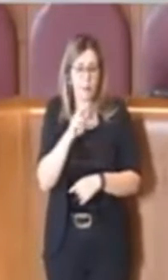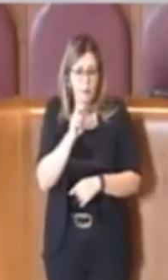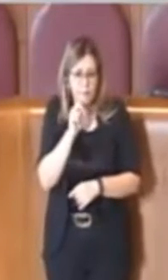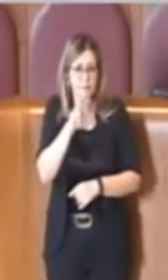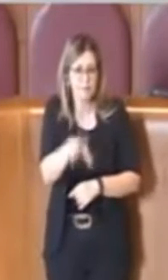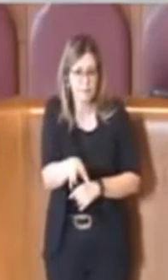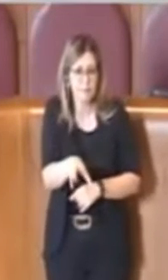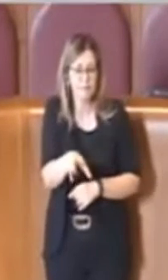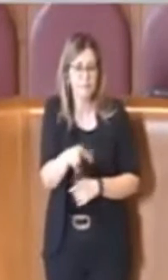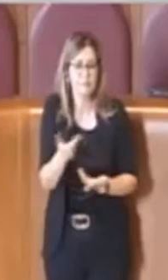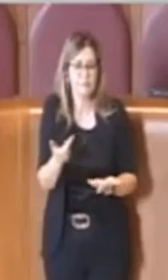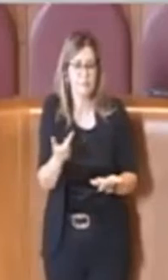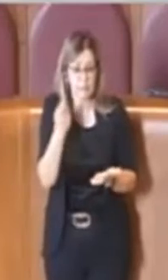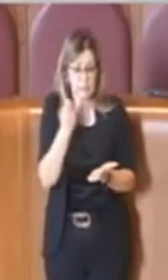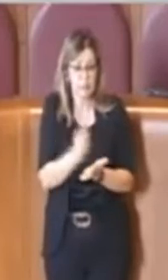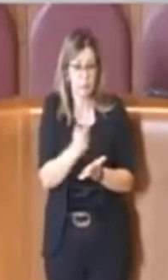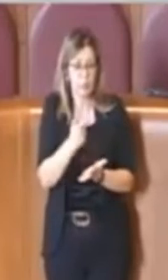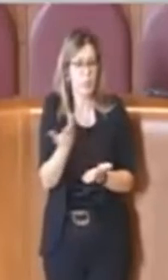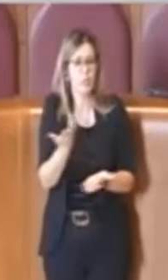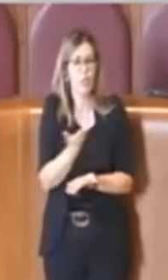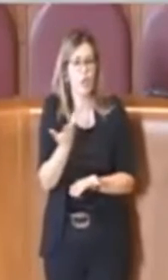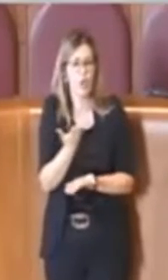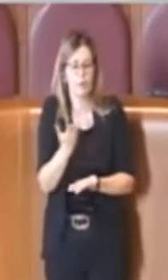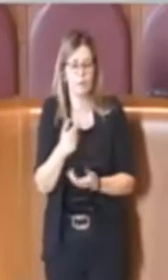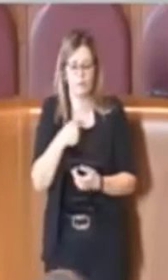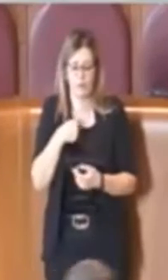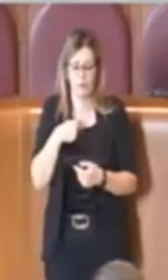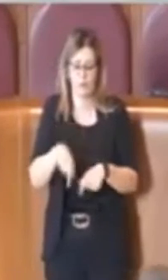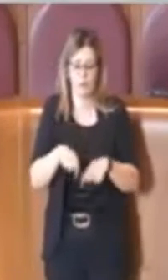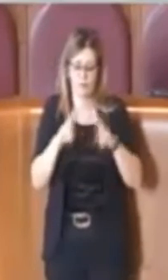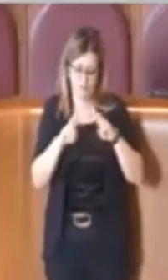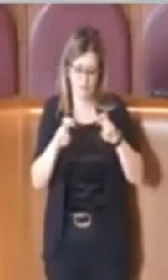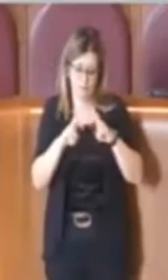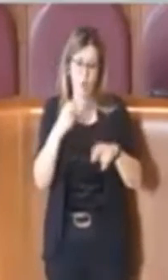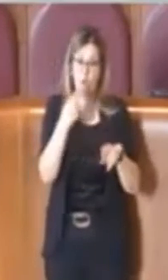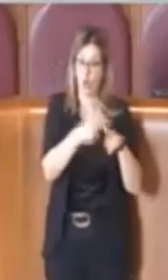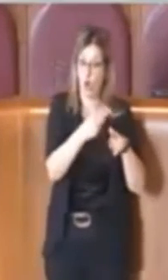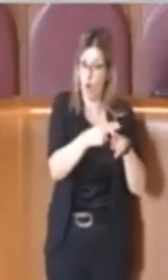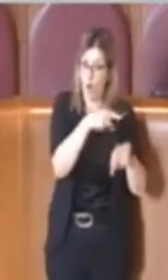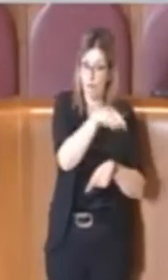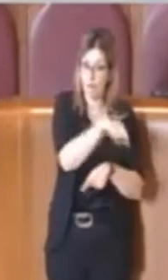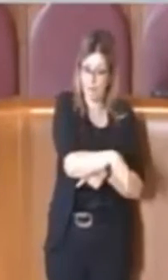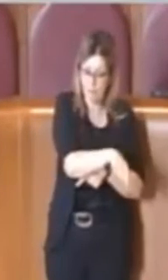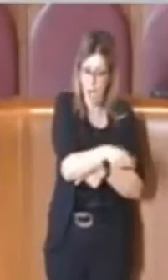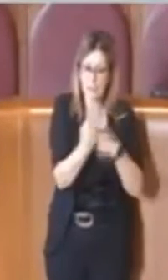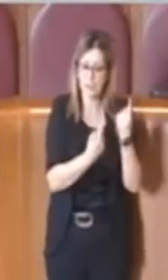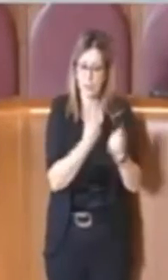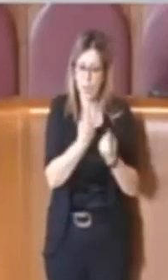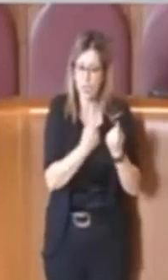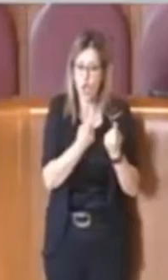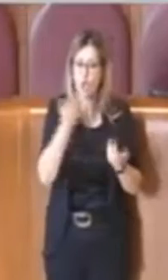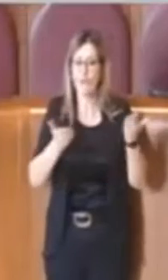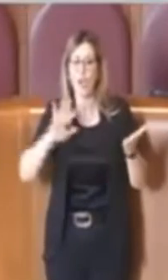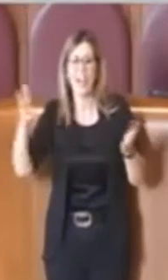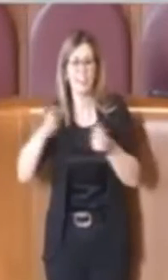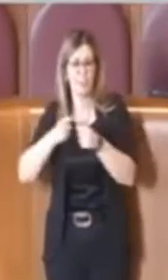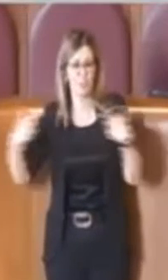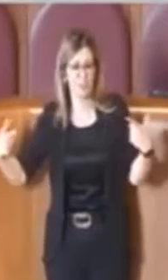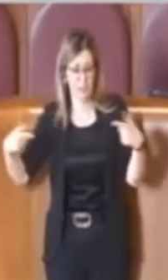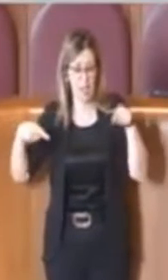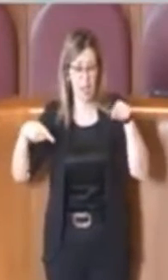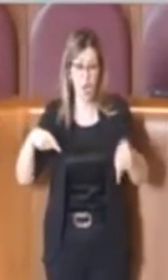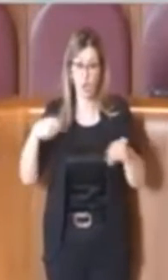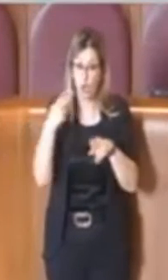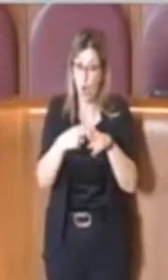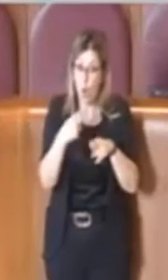importante perché io ho fatto un'analisi di Roma confrontata con altre città. Ora, la capacità di riscossione